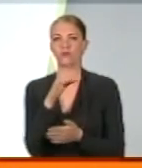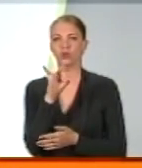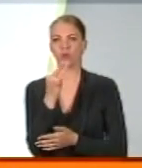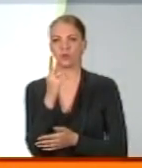Широкиному.